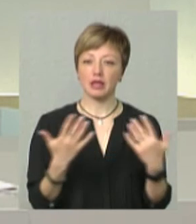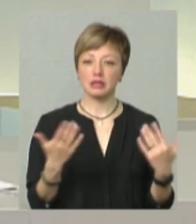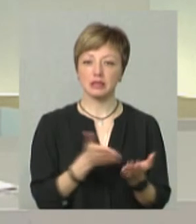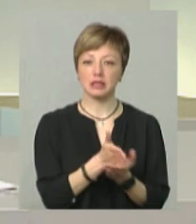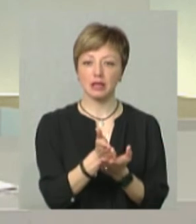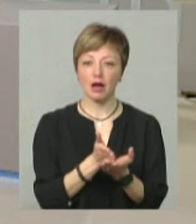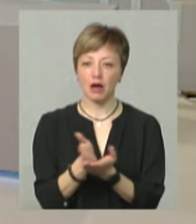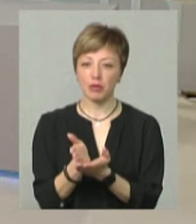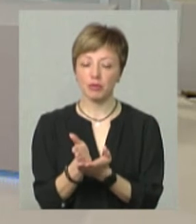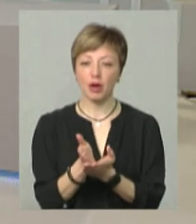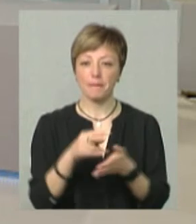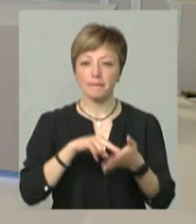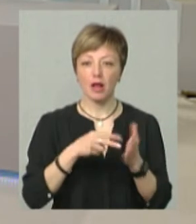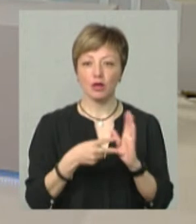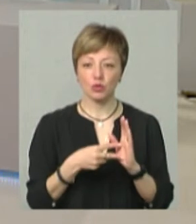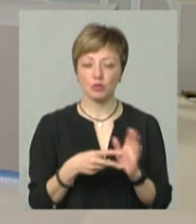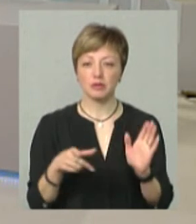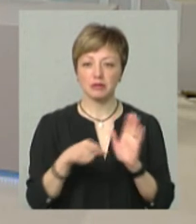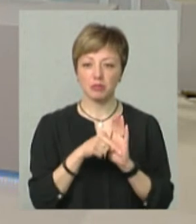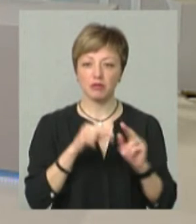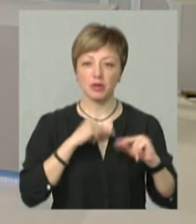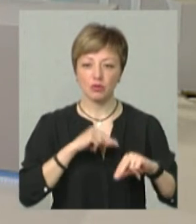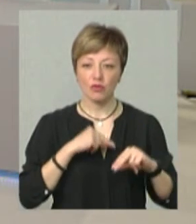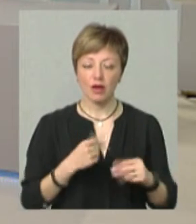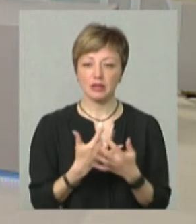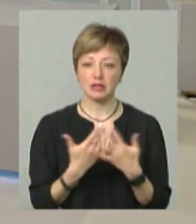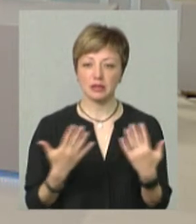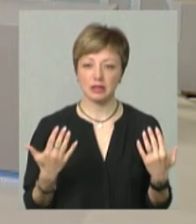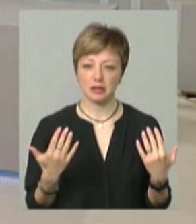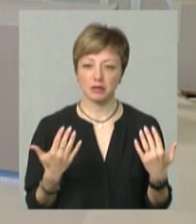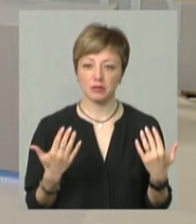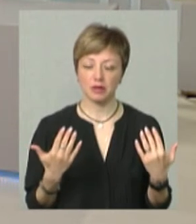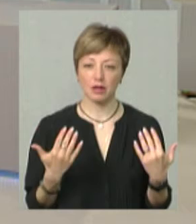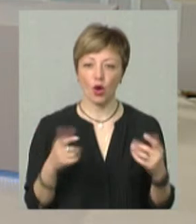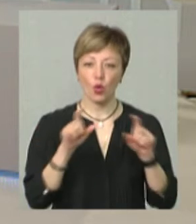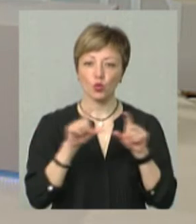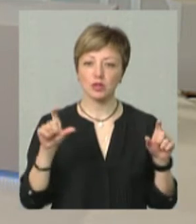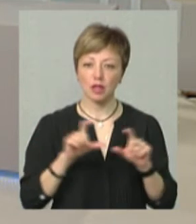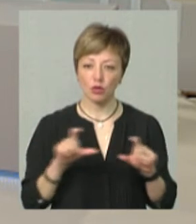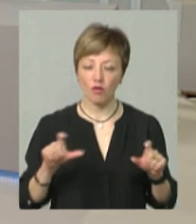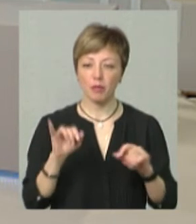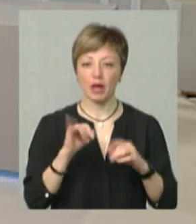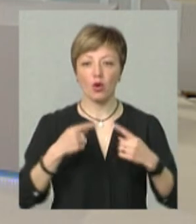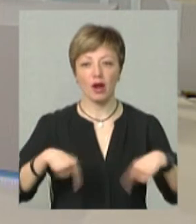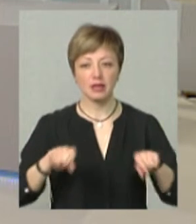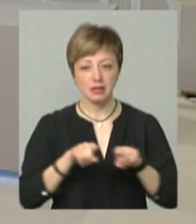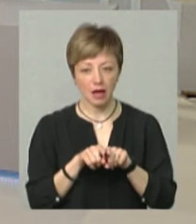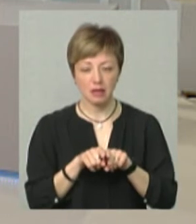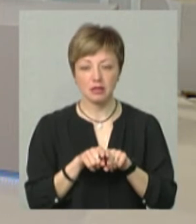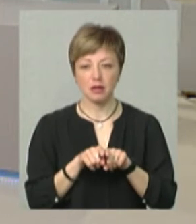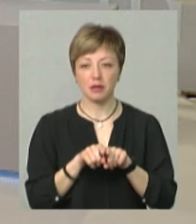напрямки. Ми плануємо, хотіли б співпрацювати з різними установами і організаціями